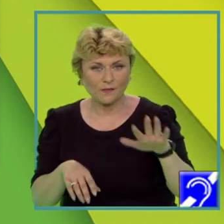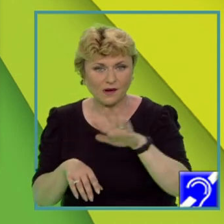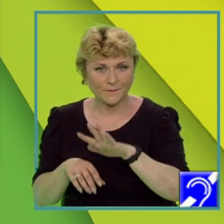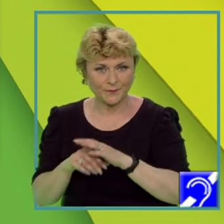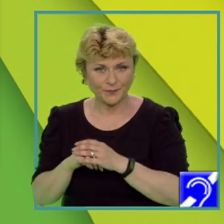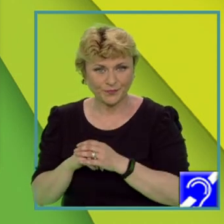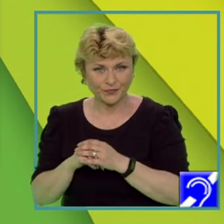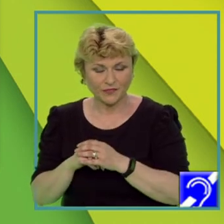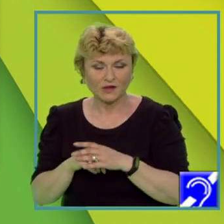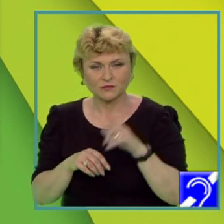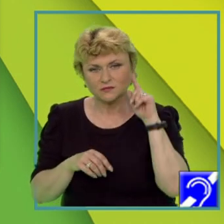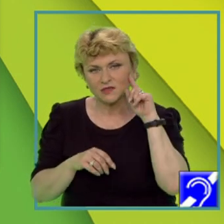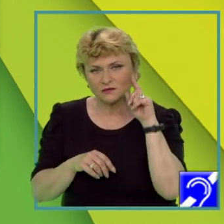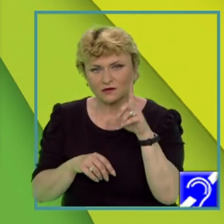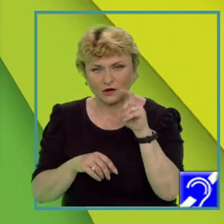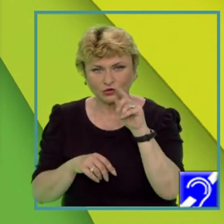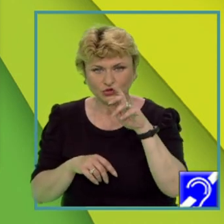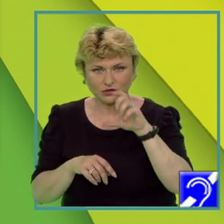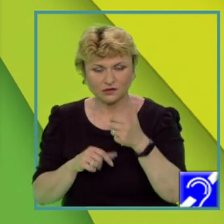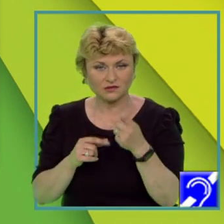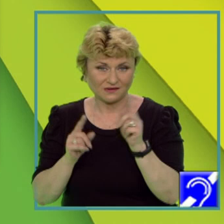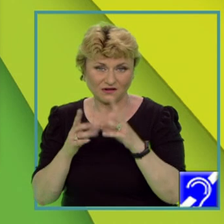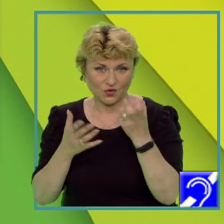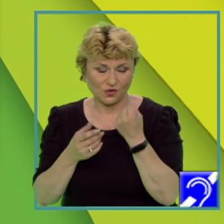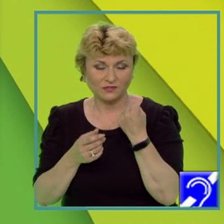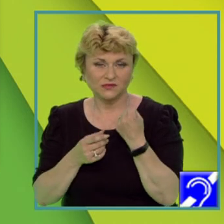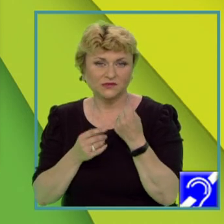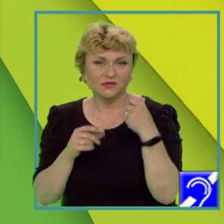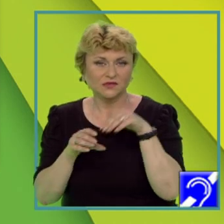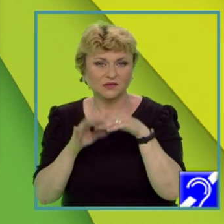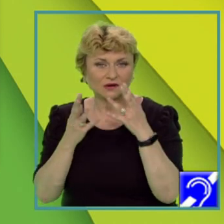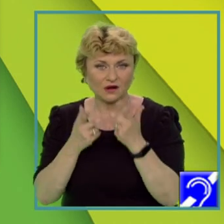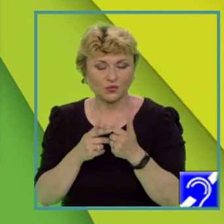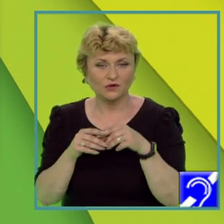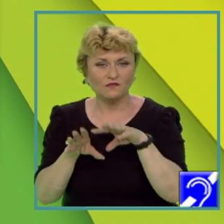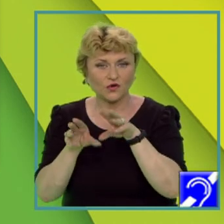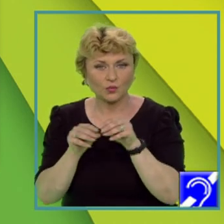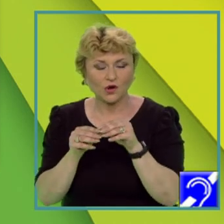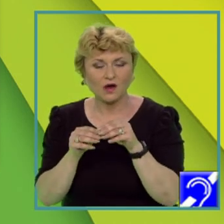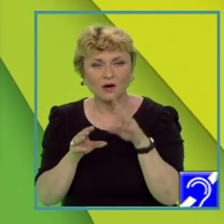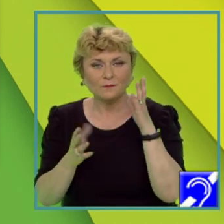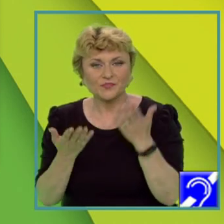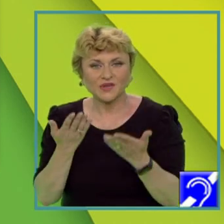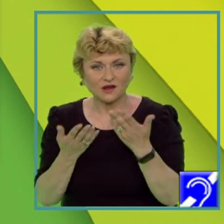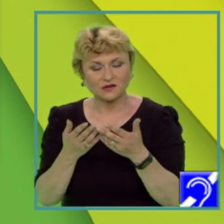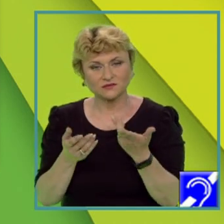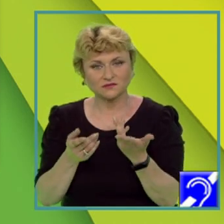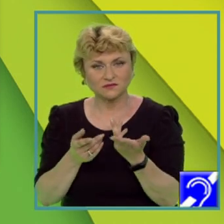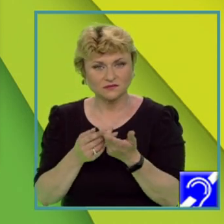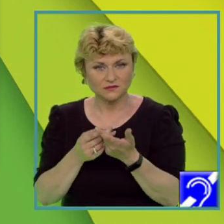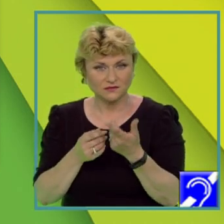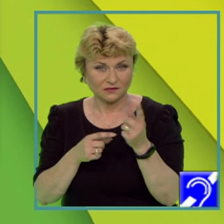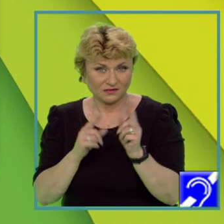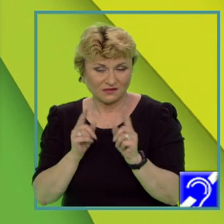pe o gândire logică, dacă luăm în calcul formula bilanțului natural, observăm cu ușurință că